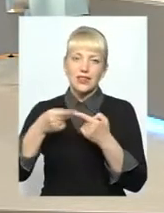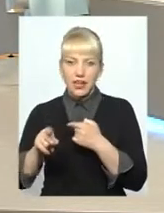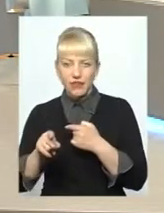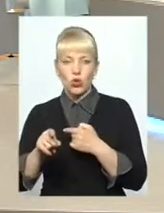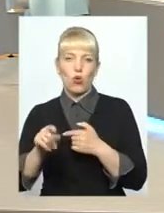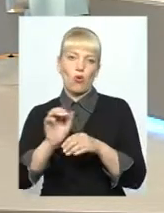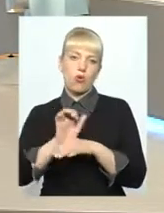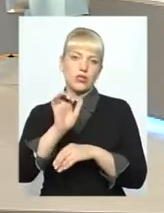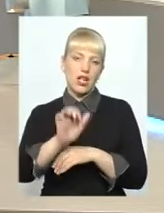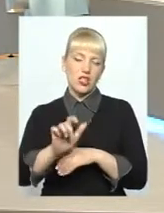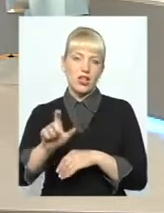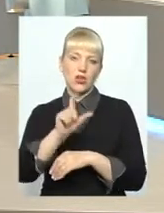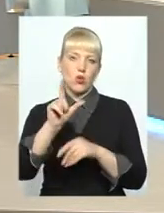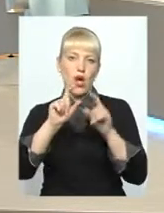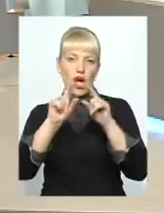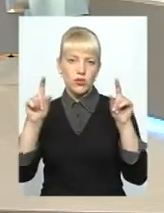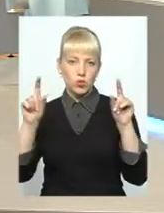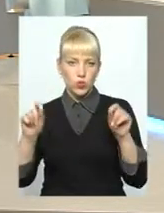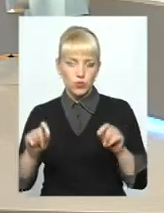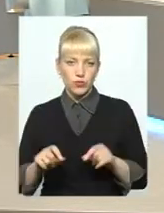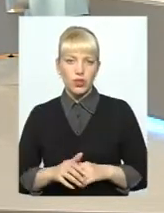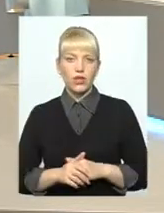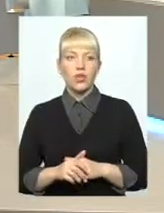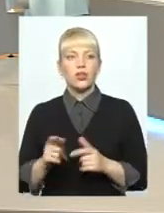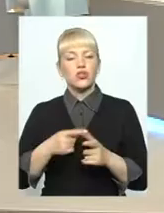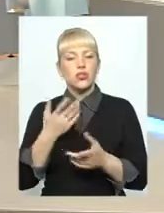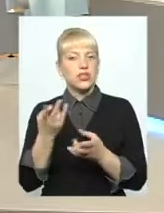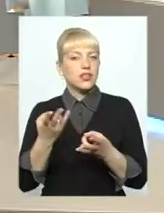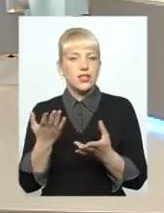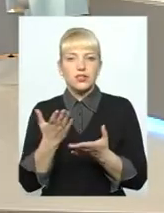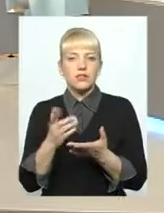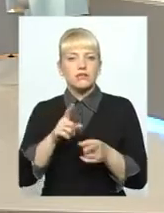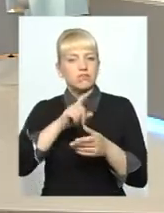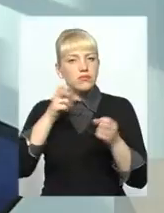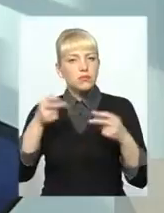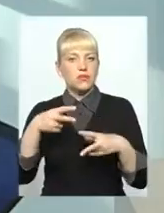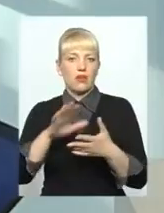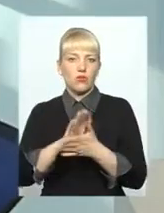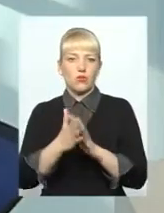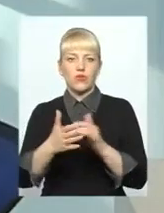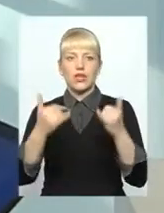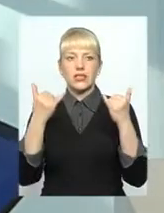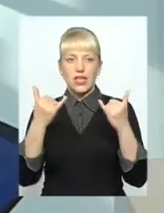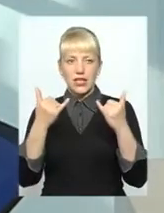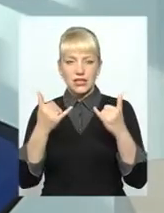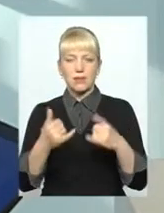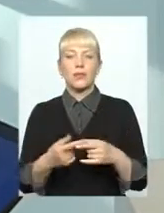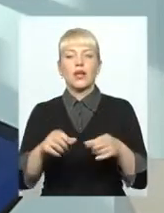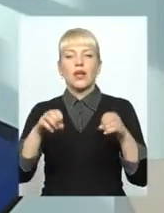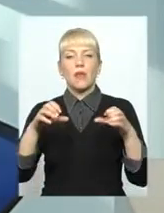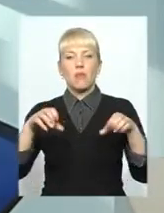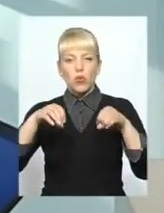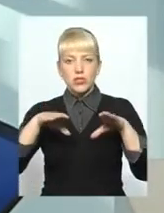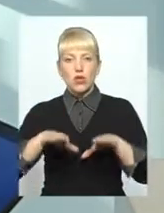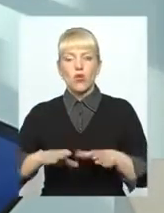це є якісь певні умови, які обов'язково мають бути? На даний час постановою Кабінету